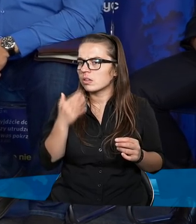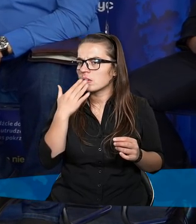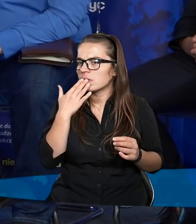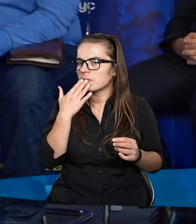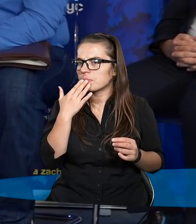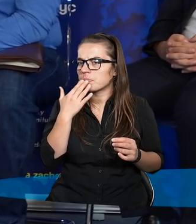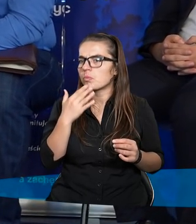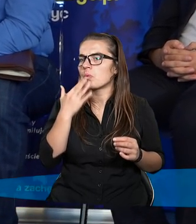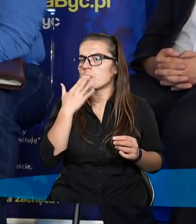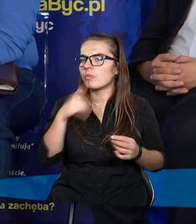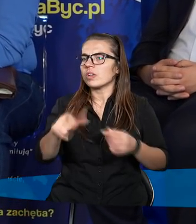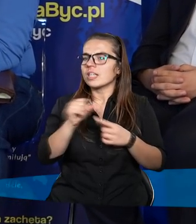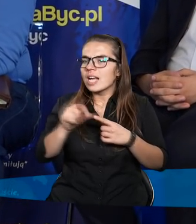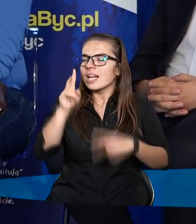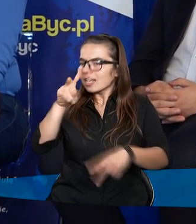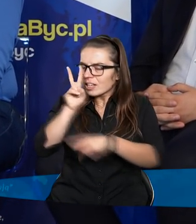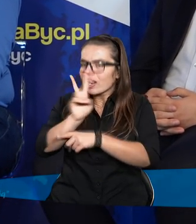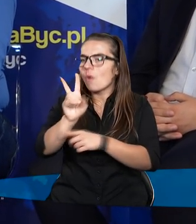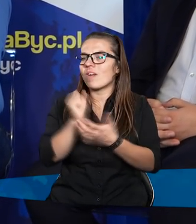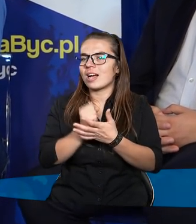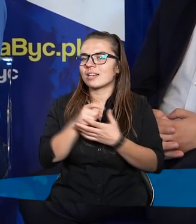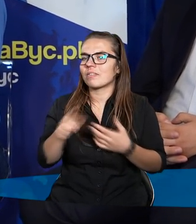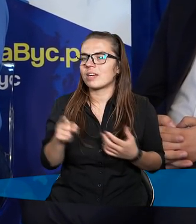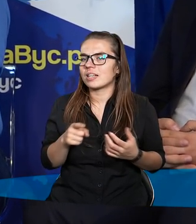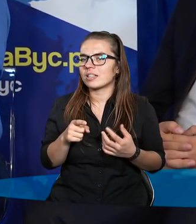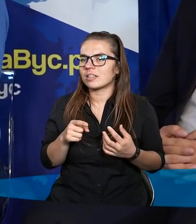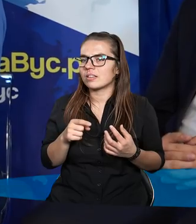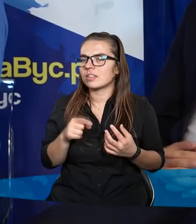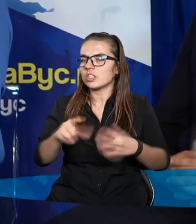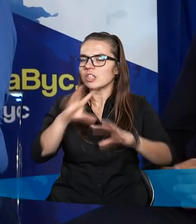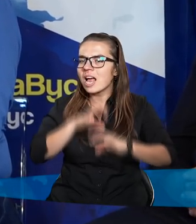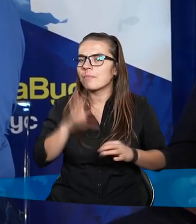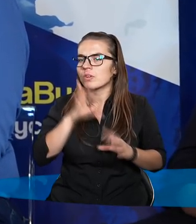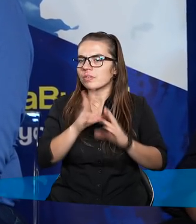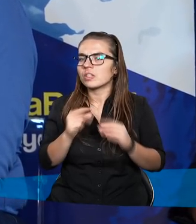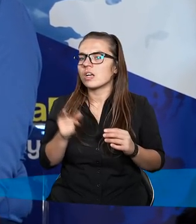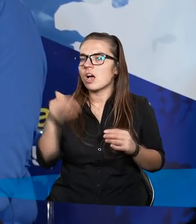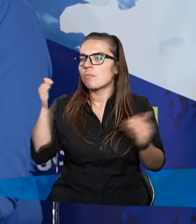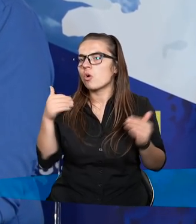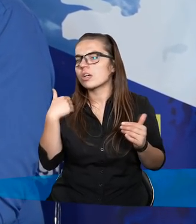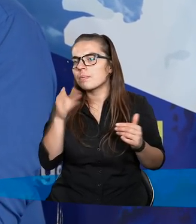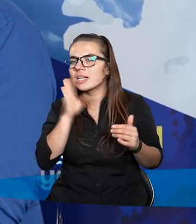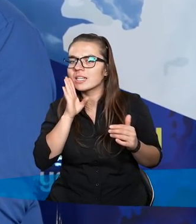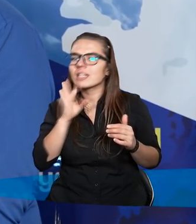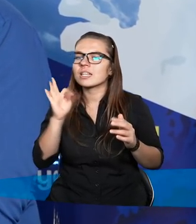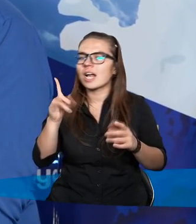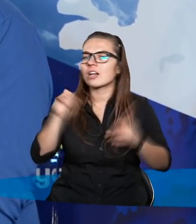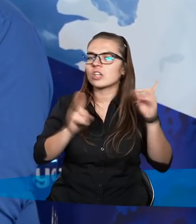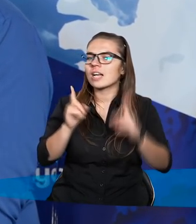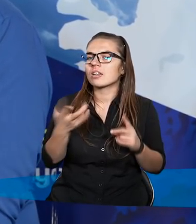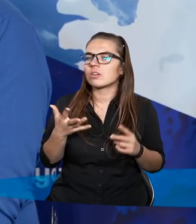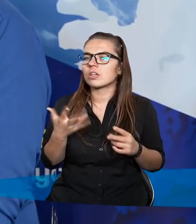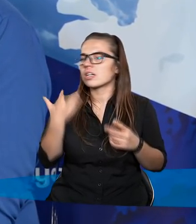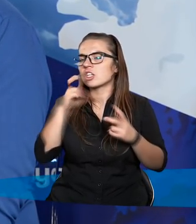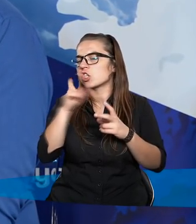poznajemy, to mamy więcej tego zaufania i tej cierpliwości, ale może być tak, że czasami nigdy się